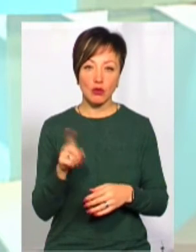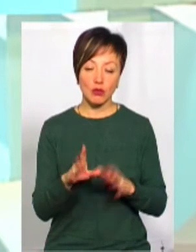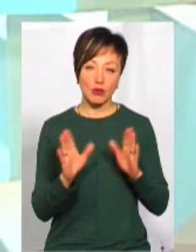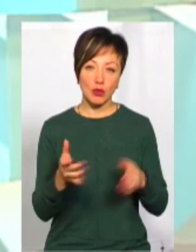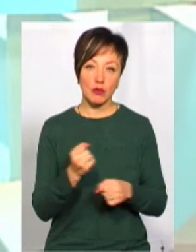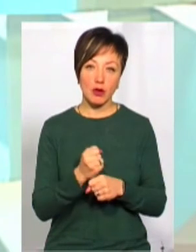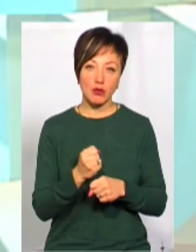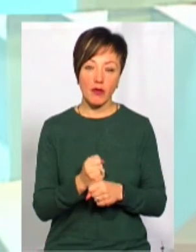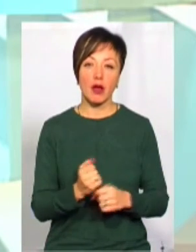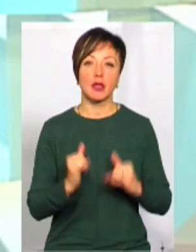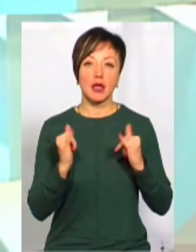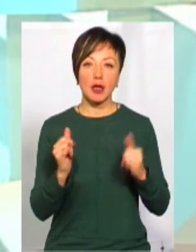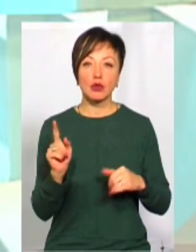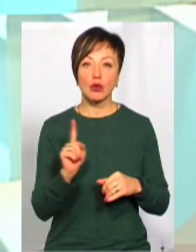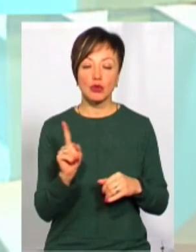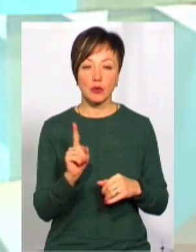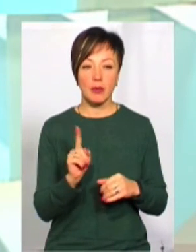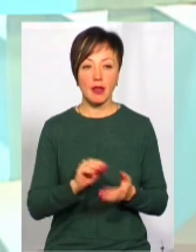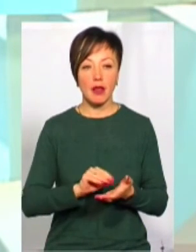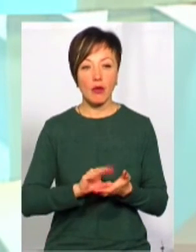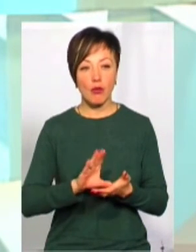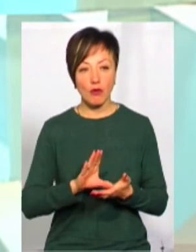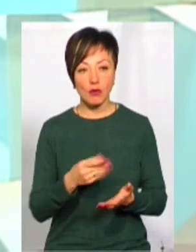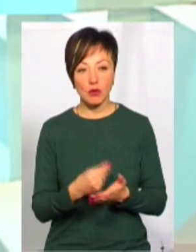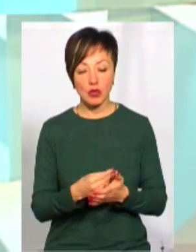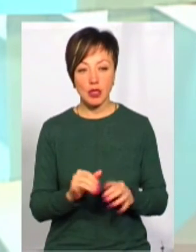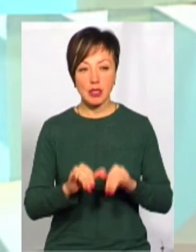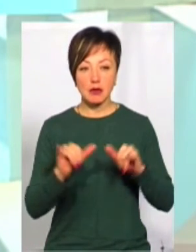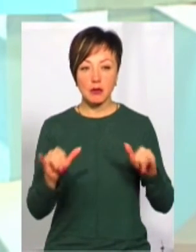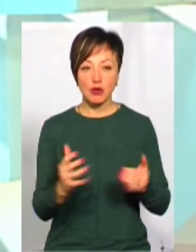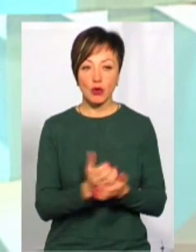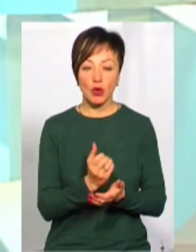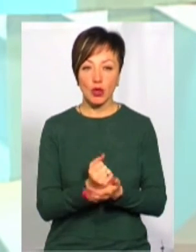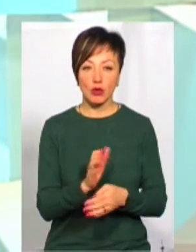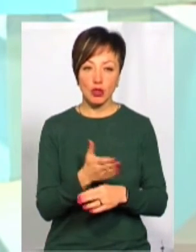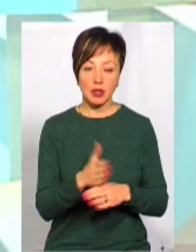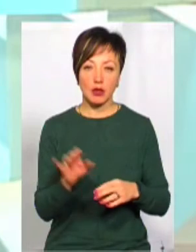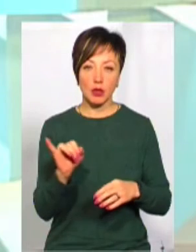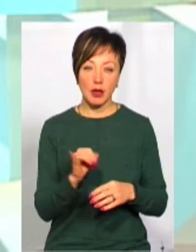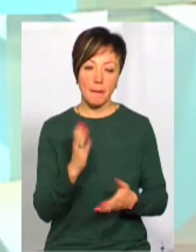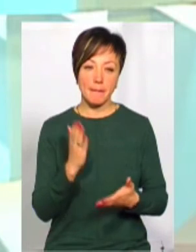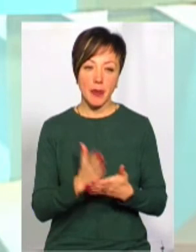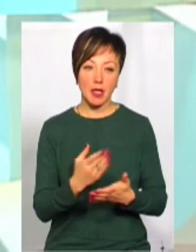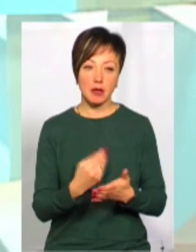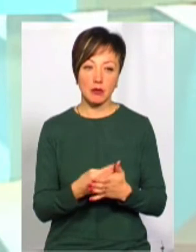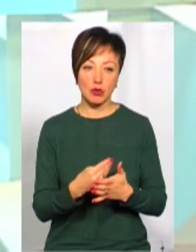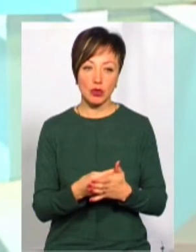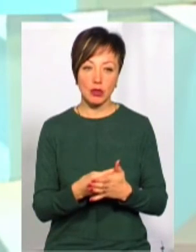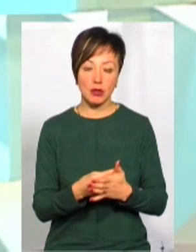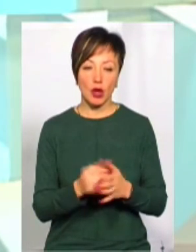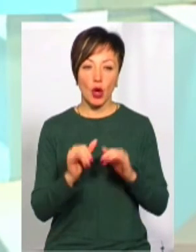будемо працювати для того, щоб, скажімо, наповнювати бюджет, збільшувати дохідну частину і, відповідно, мати бюджет